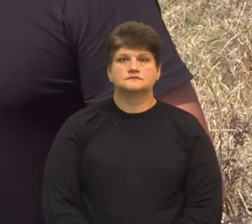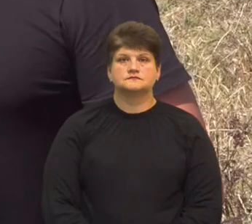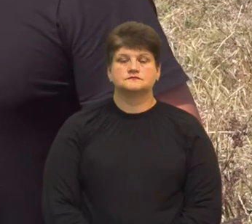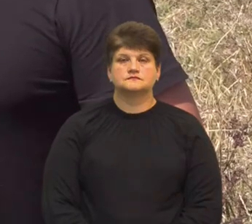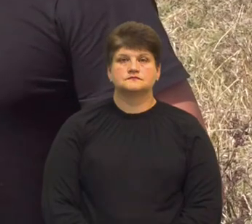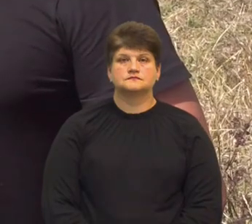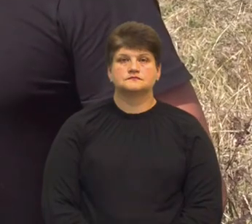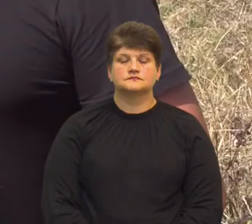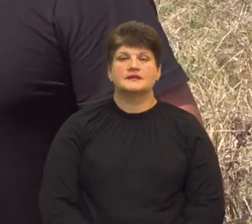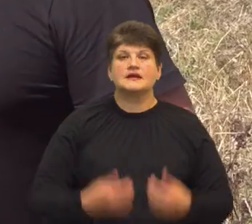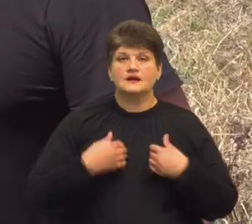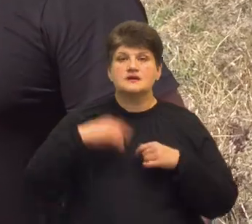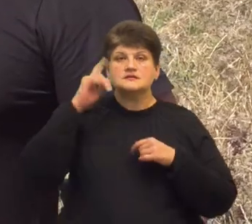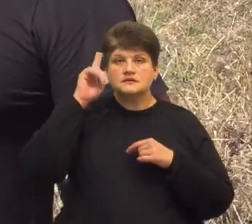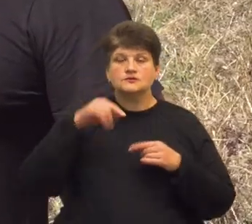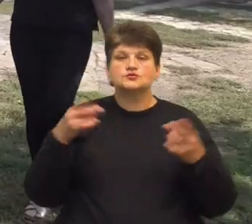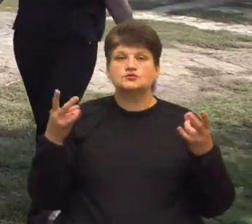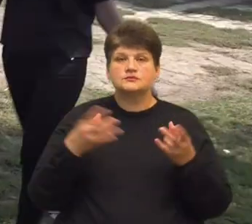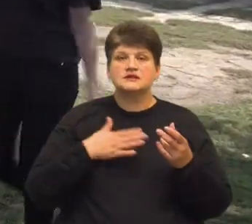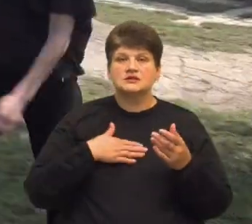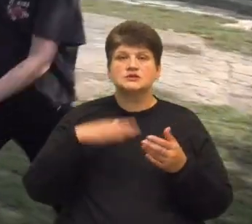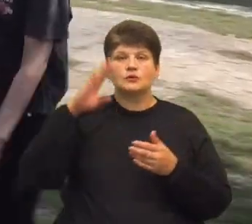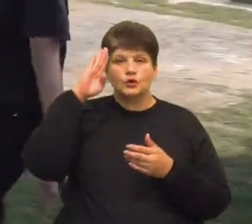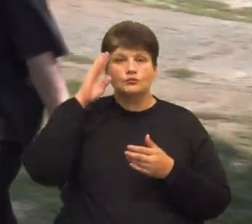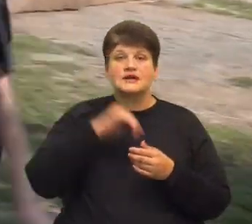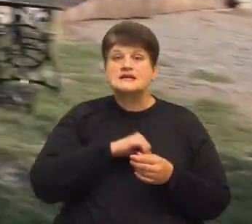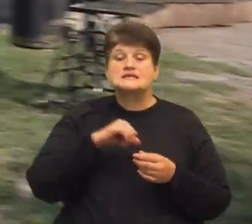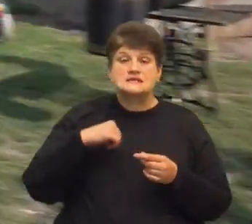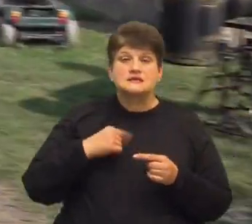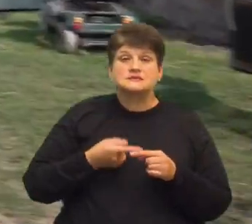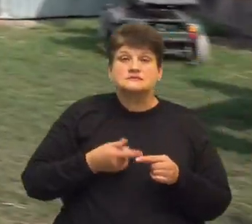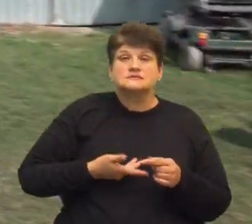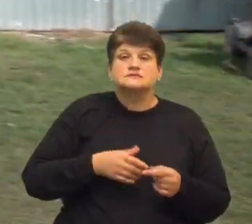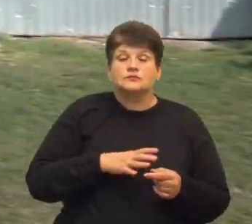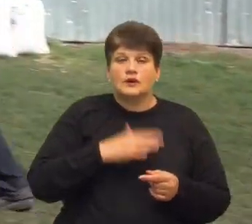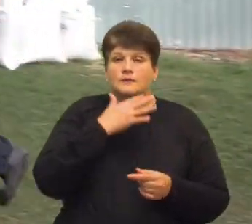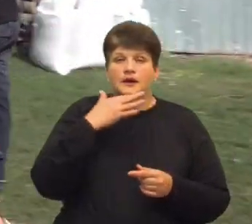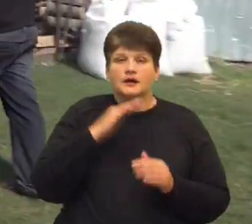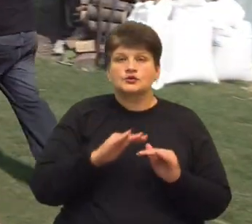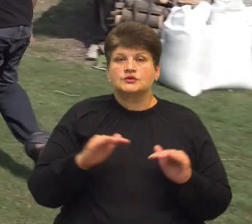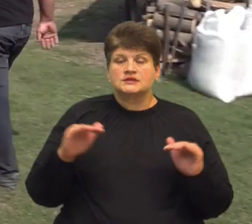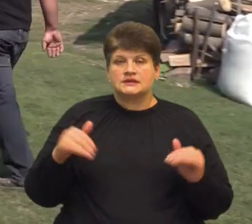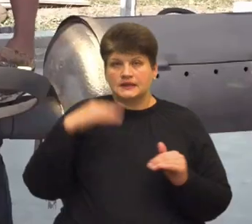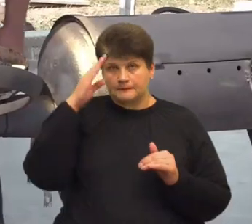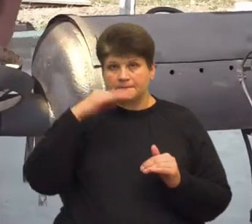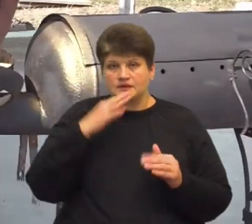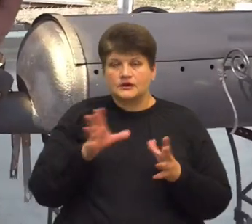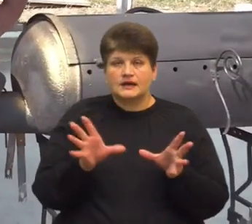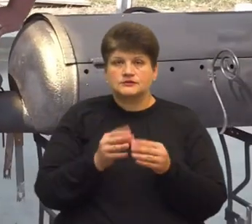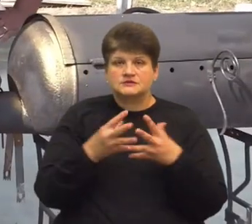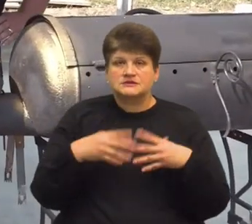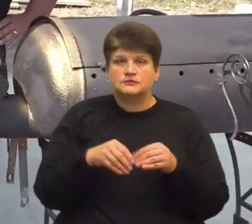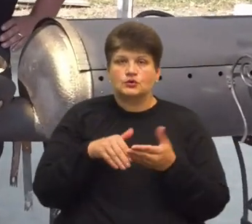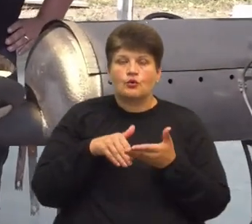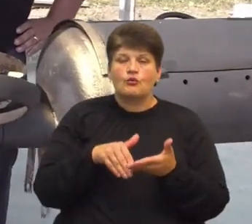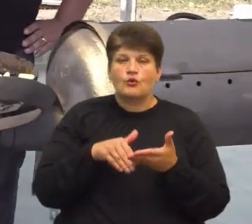Я знаю, що потрібно нашим хлопцям, тому що я сам це пережив. Багатодітний батько Русан Гриців разом із сім'єю допомагають бійцям